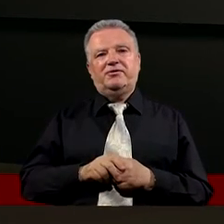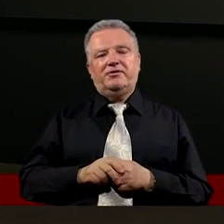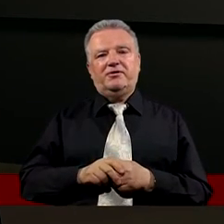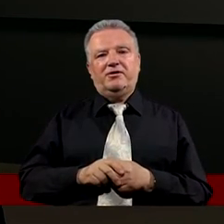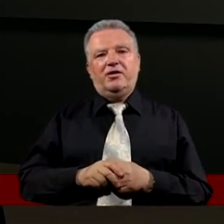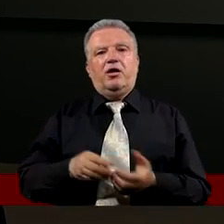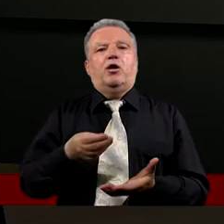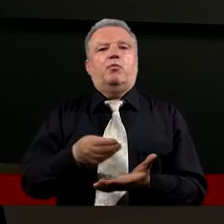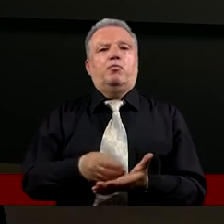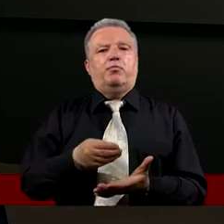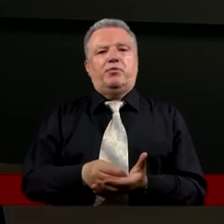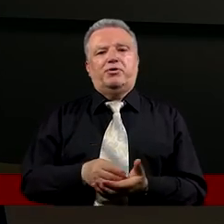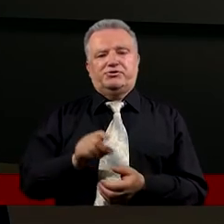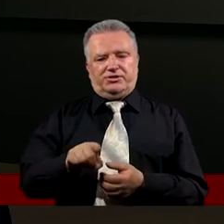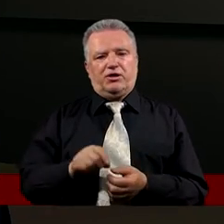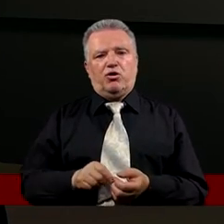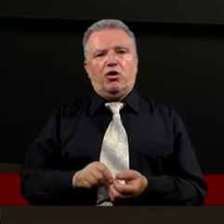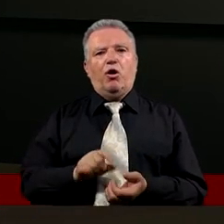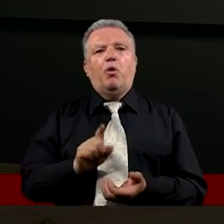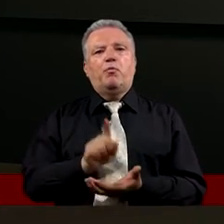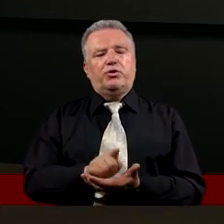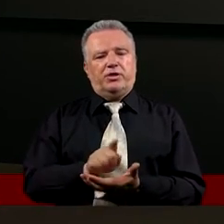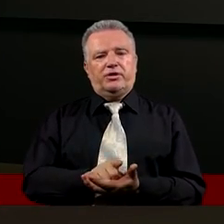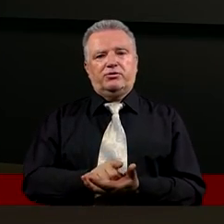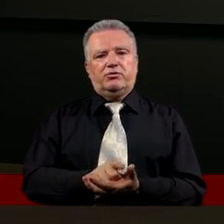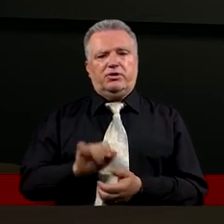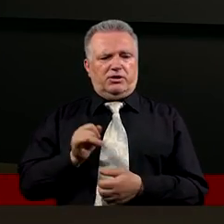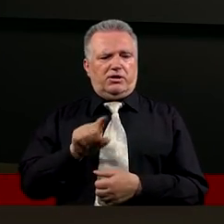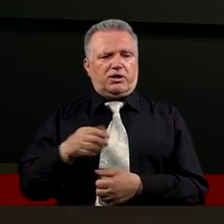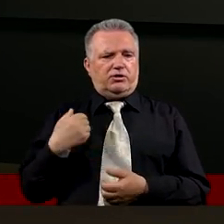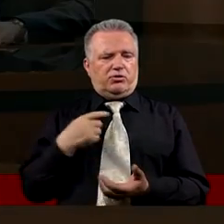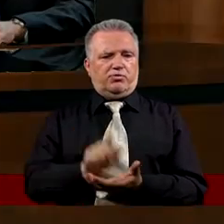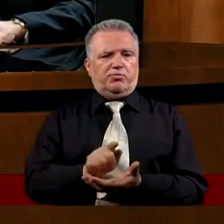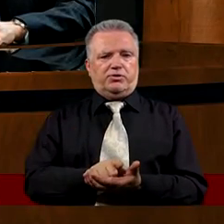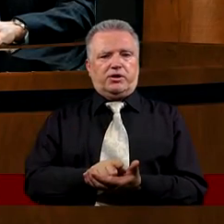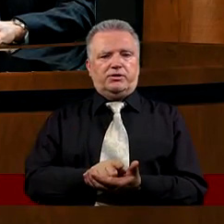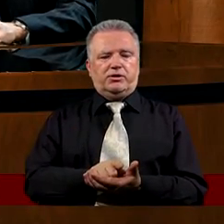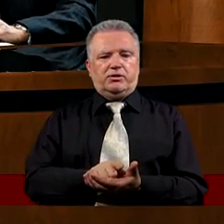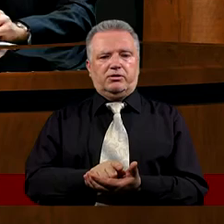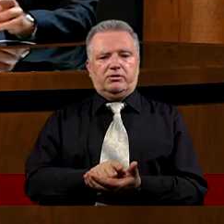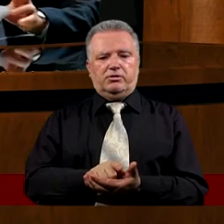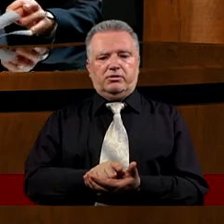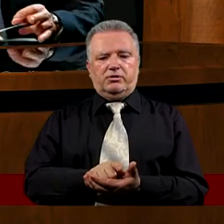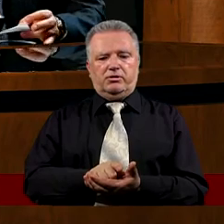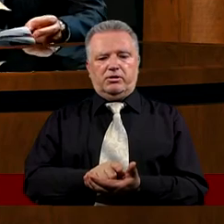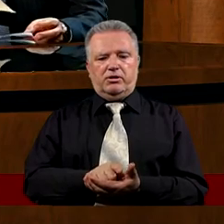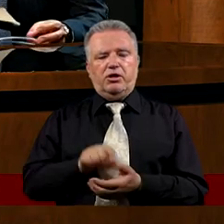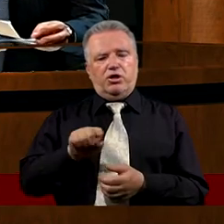Poborcy Tego dwudrachmowego podatku Co to był za podatek? Z czym był związany?